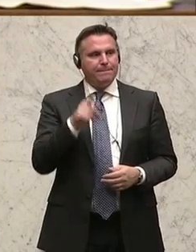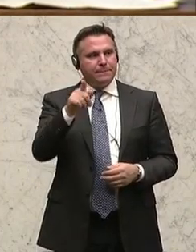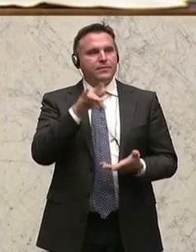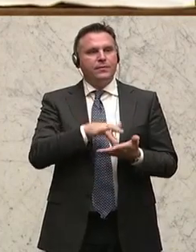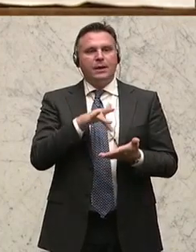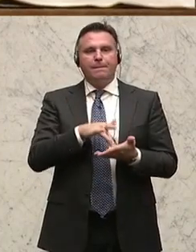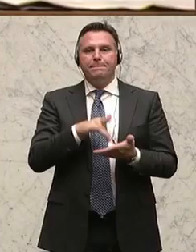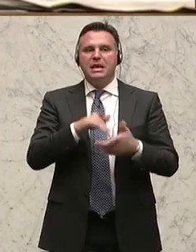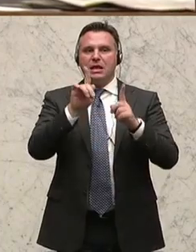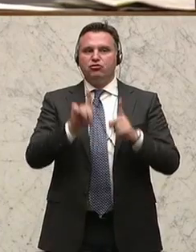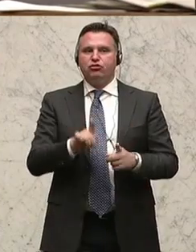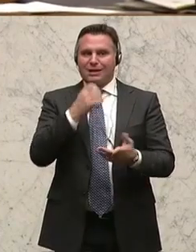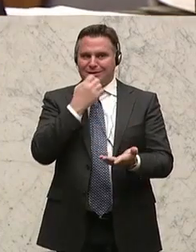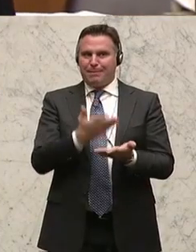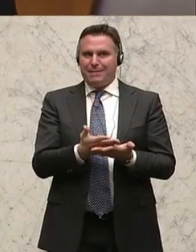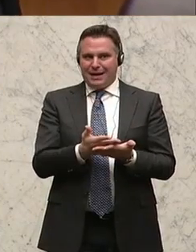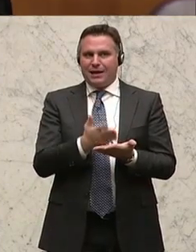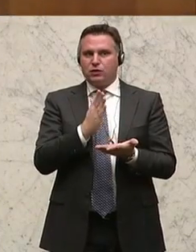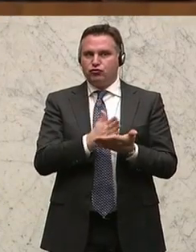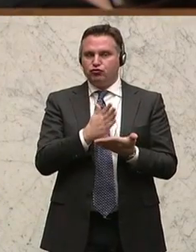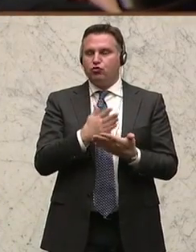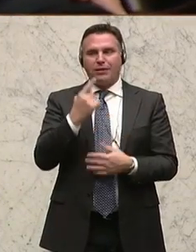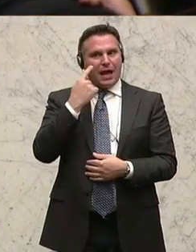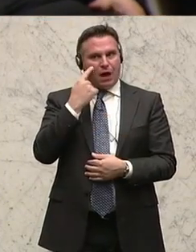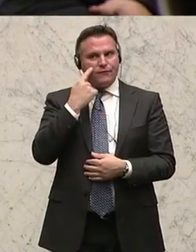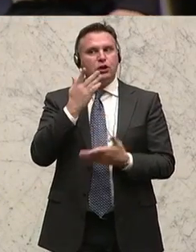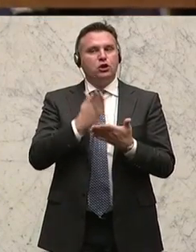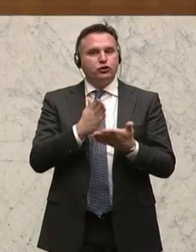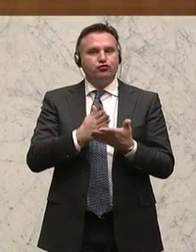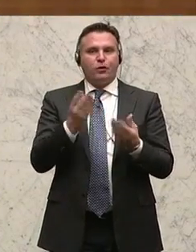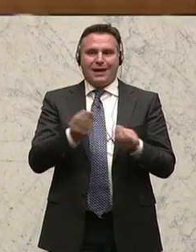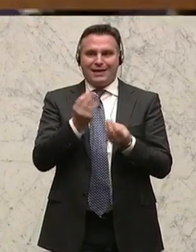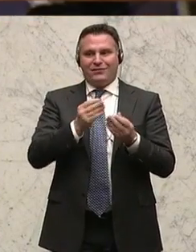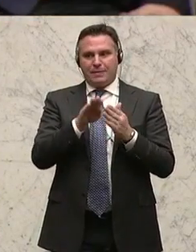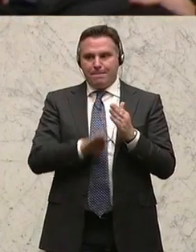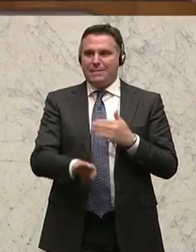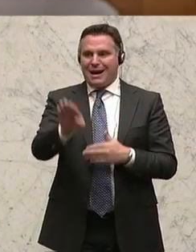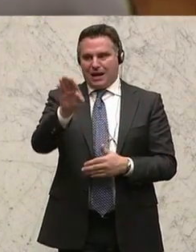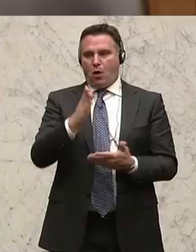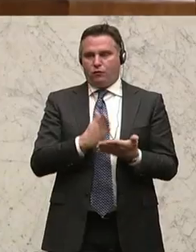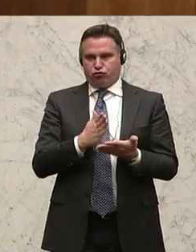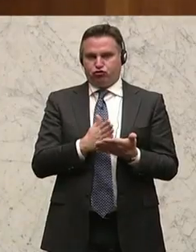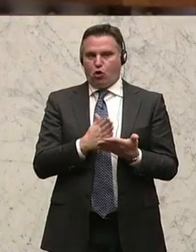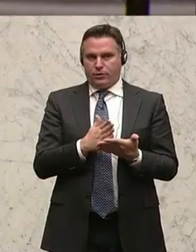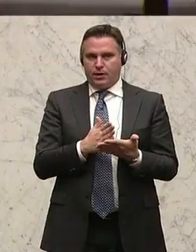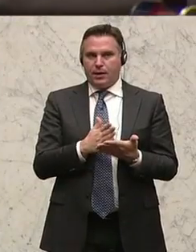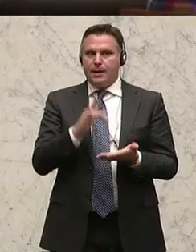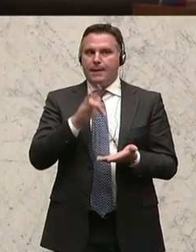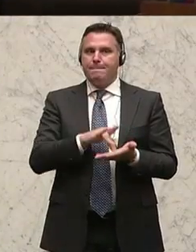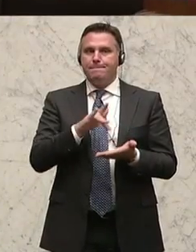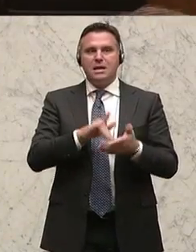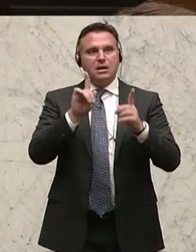Mittelstandsbericht zeigt ja schon, dass es wieder bergauf geht. Und das ist ganz ein wesentlicher Punkt. Der